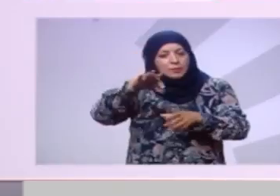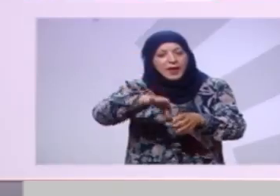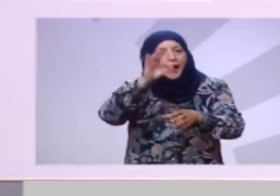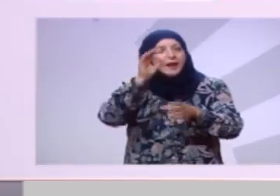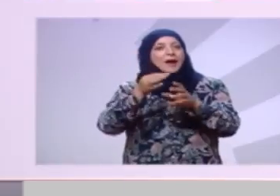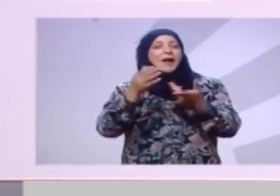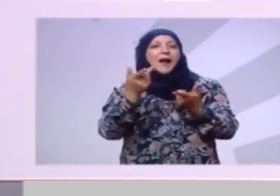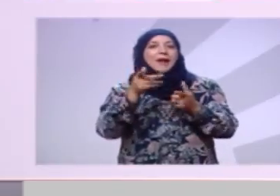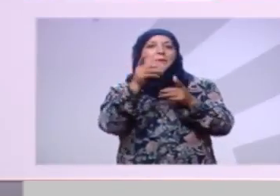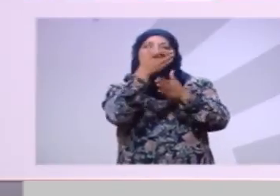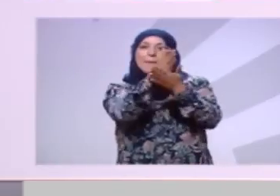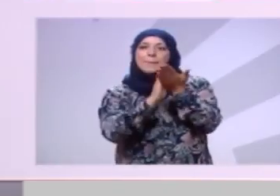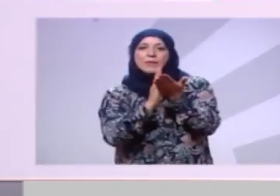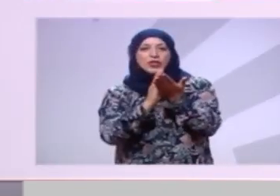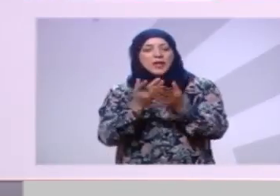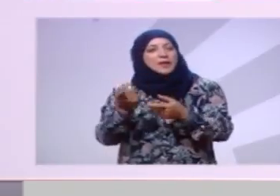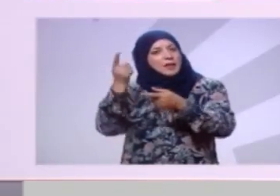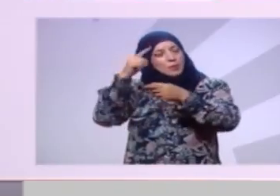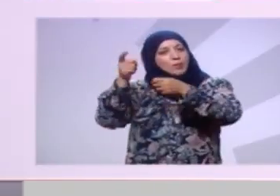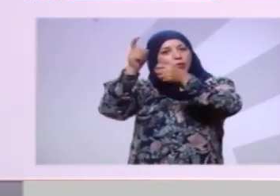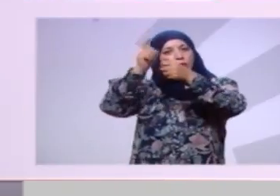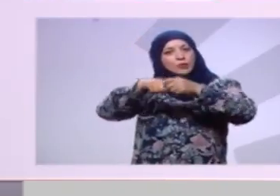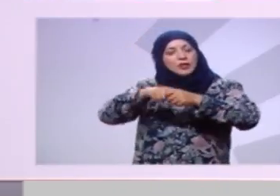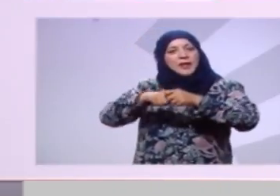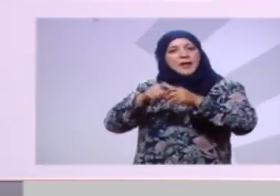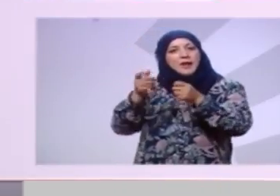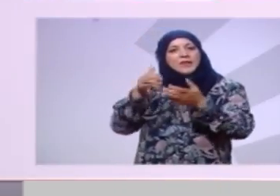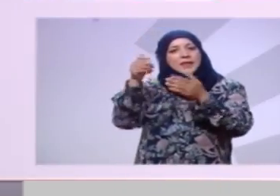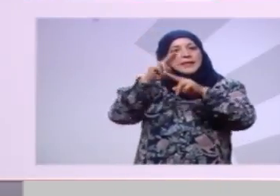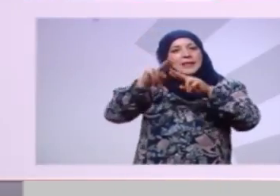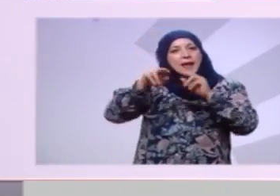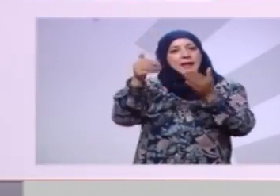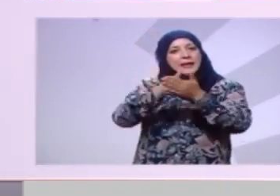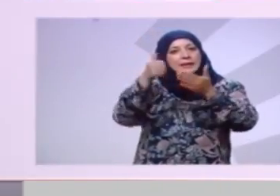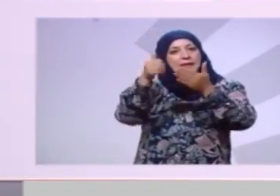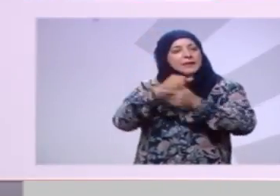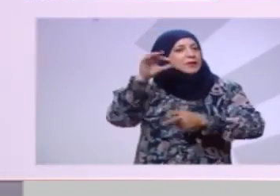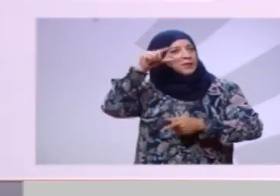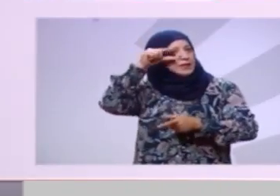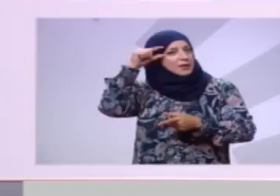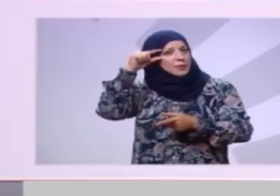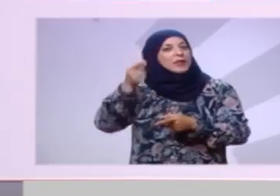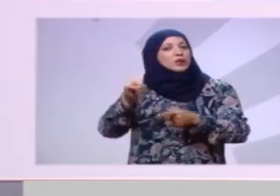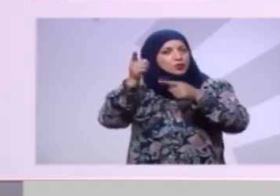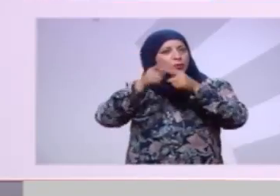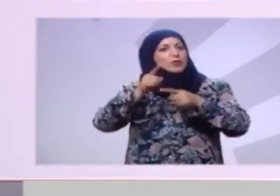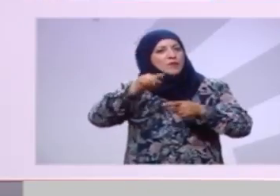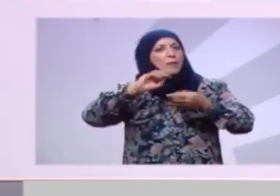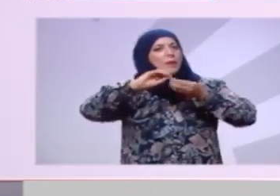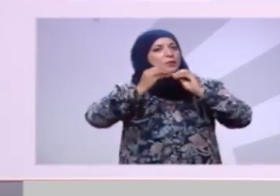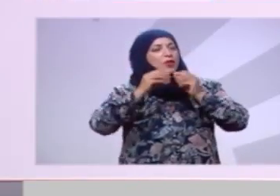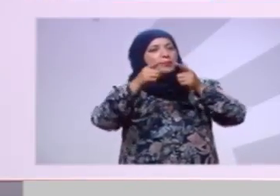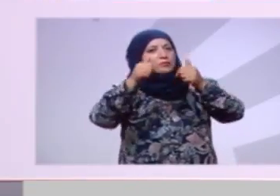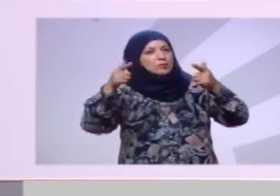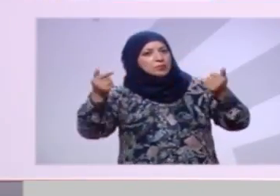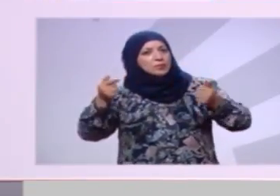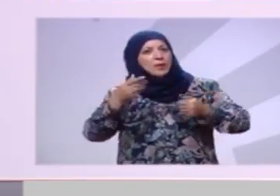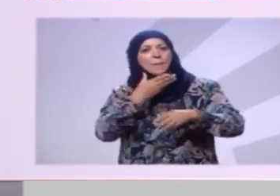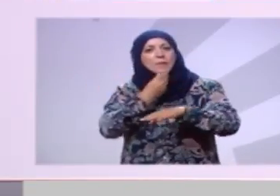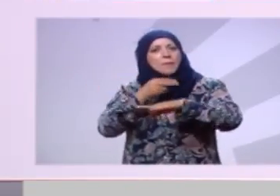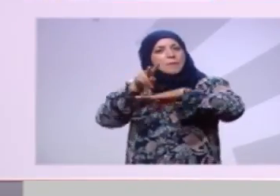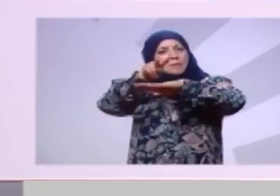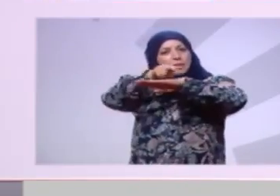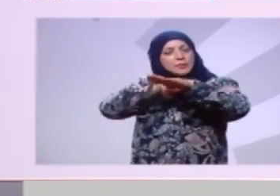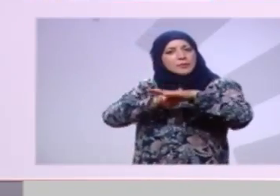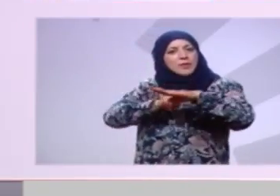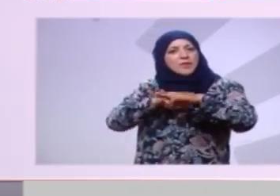والمساهمة في الوضعية اقتصادية للبلاد وتحصيل وضعياتها كذلك عندنا عدة مشاكل أخرى مثلا فيما تنضيج جلمة عندنا مستشفى